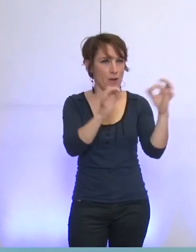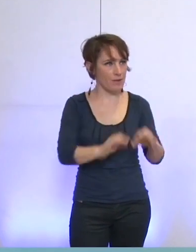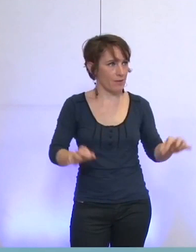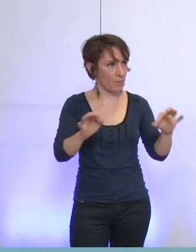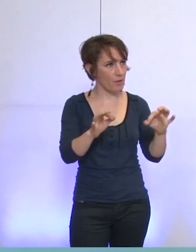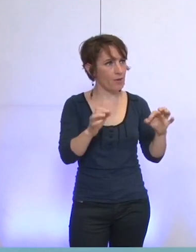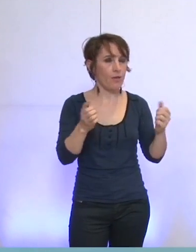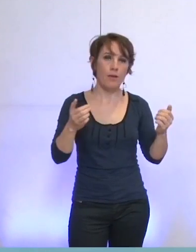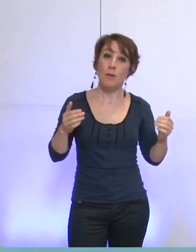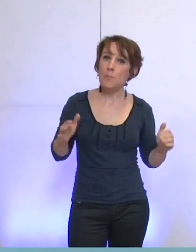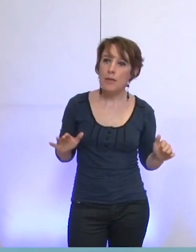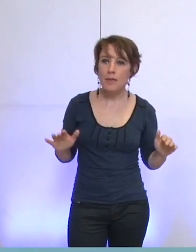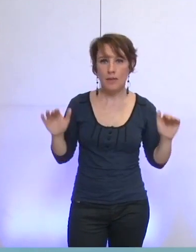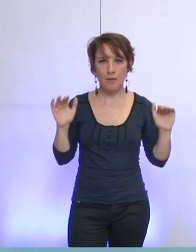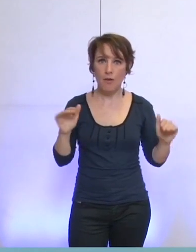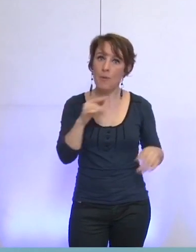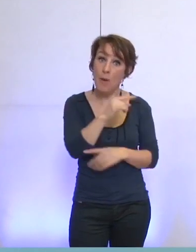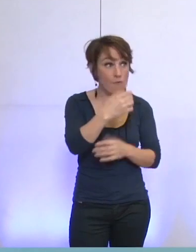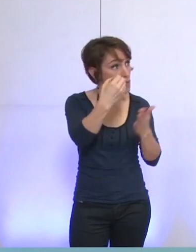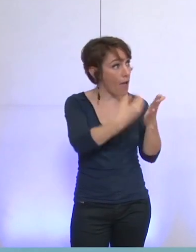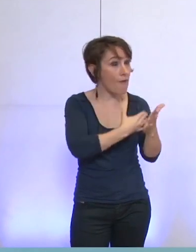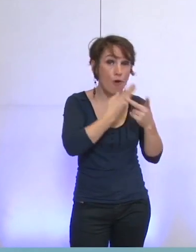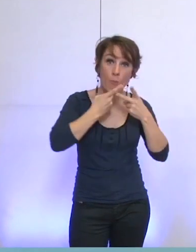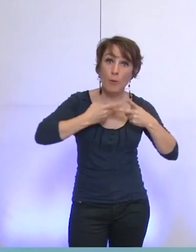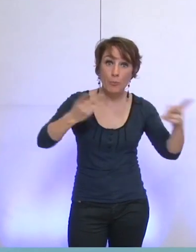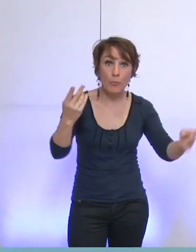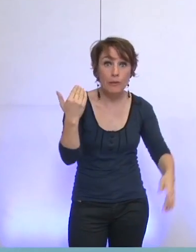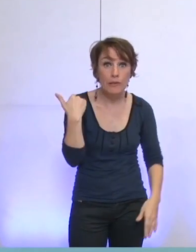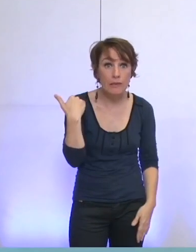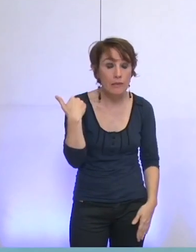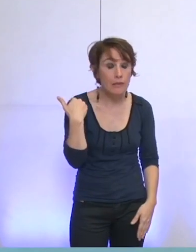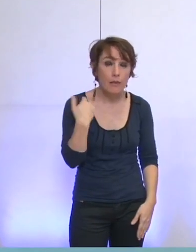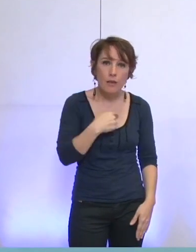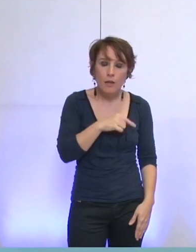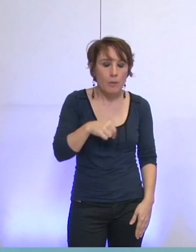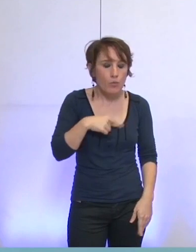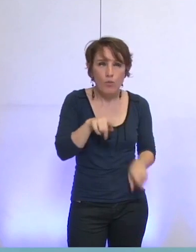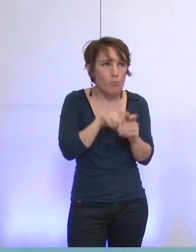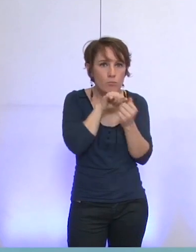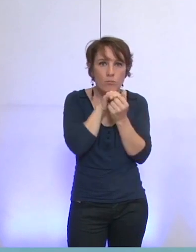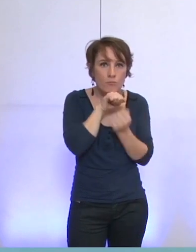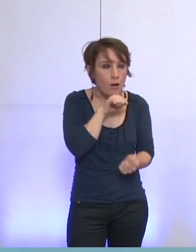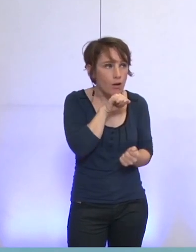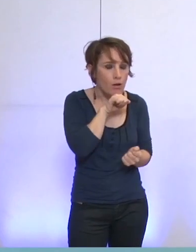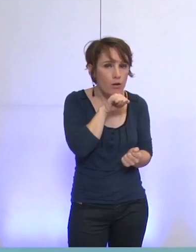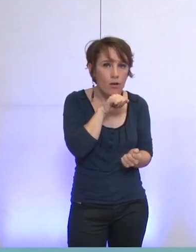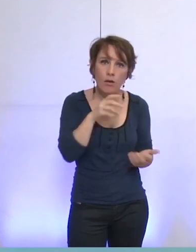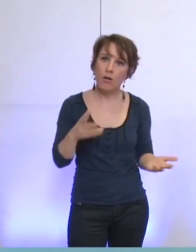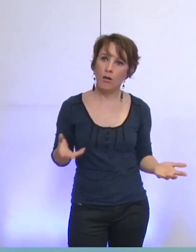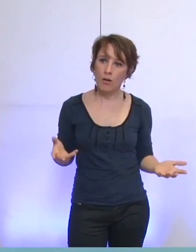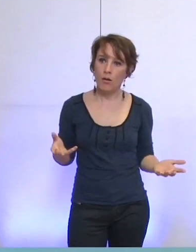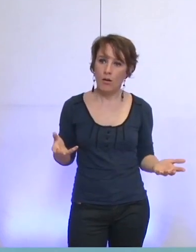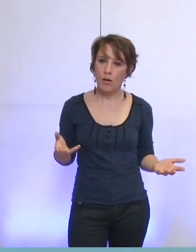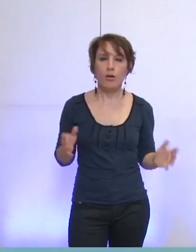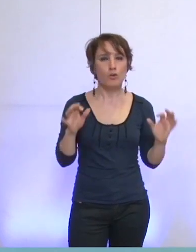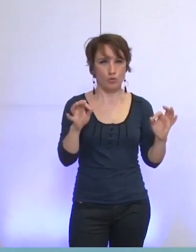moins que les éléments d'information que vous venez de donner à l'Assemblée sont considérables. C'est